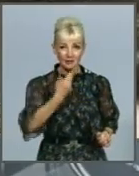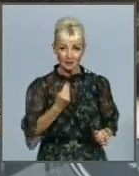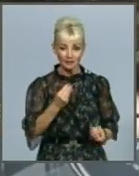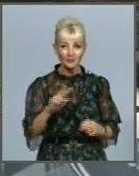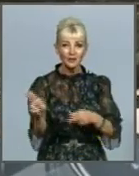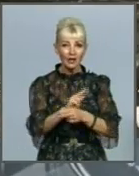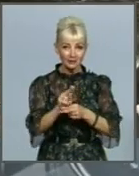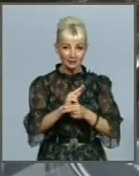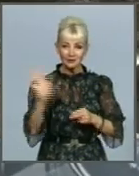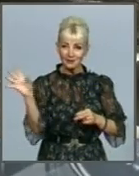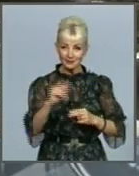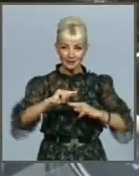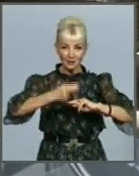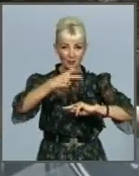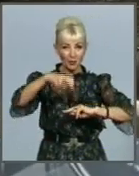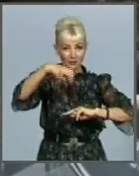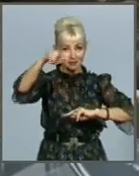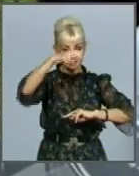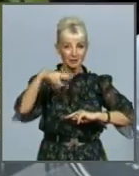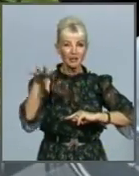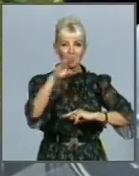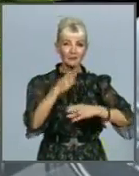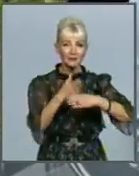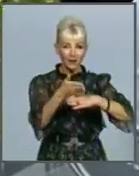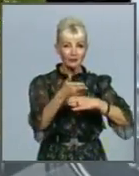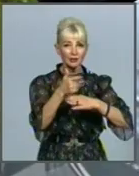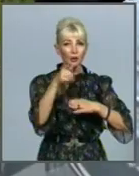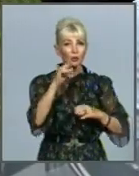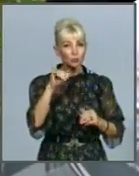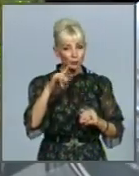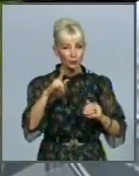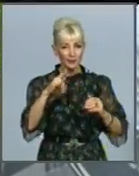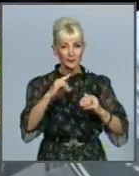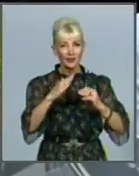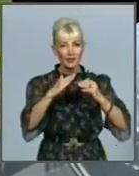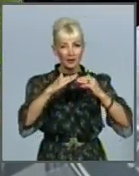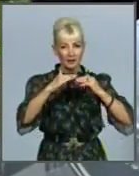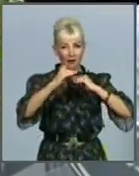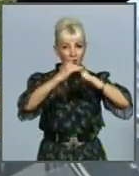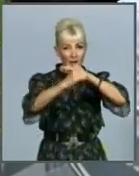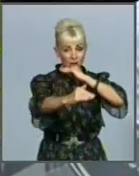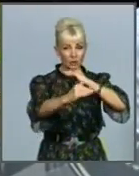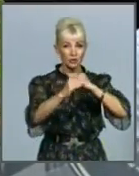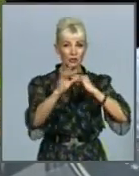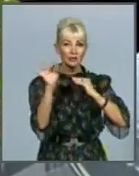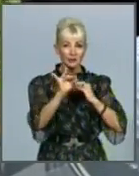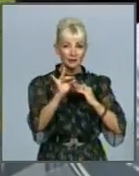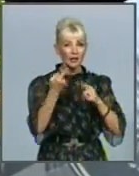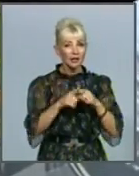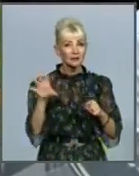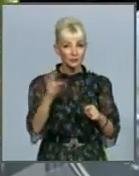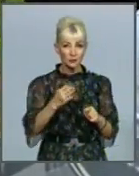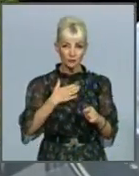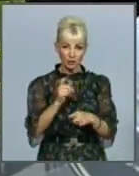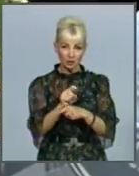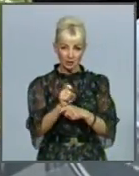отремонтирувати всі під'їзди, всі входні групи, кровлі і так далі, це все в нашій задачі, в